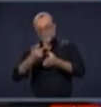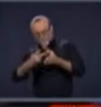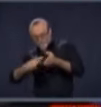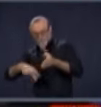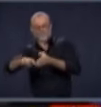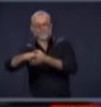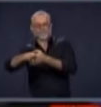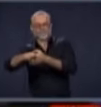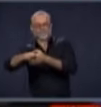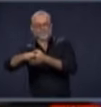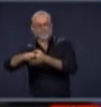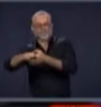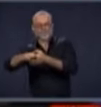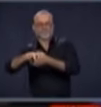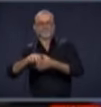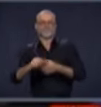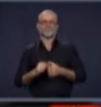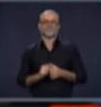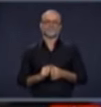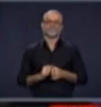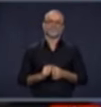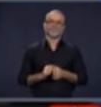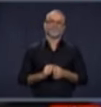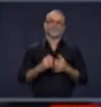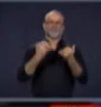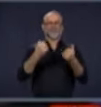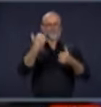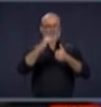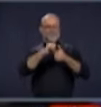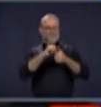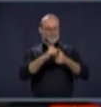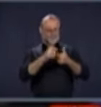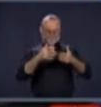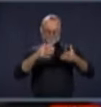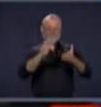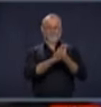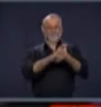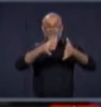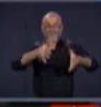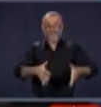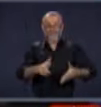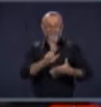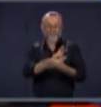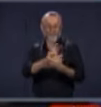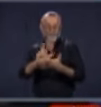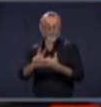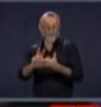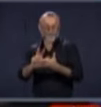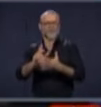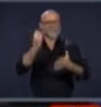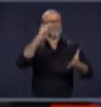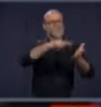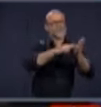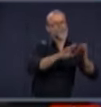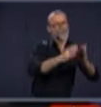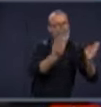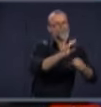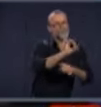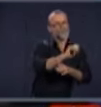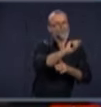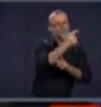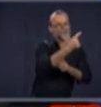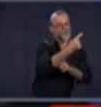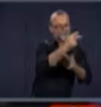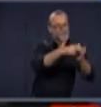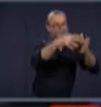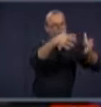de garde la semaine suivante. Et comme il n'y aura que trois semaines qui resteront